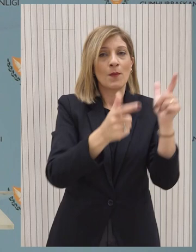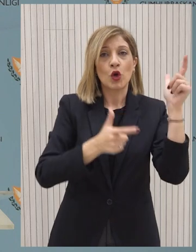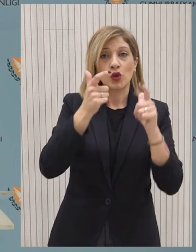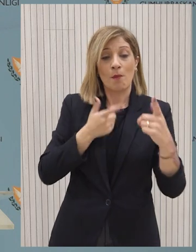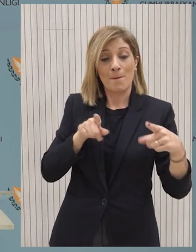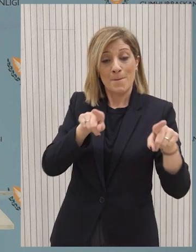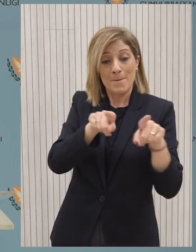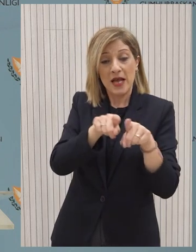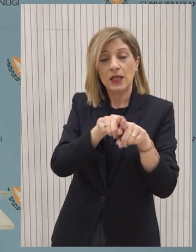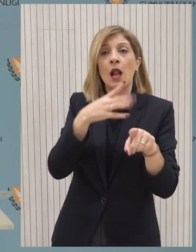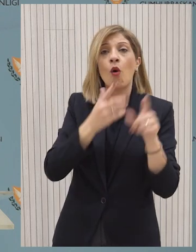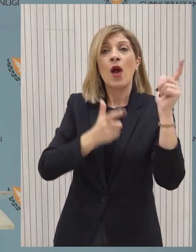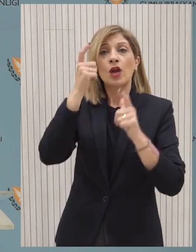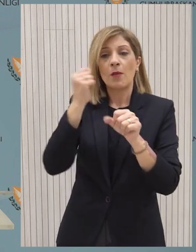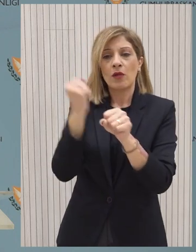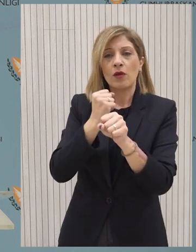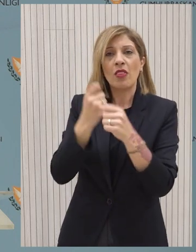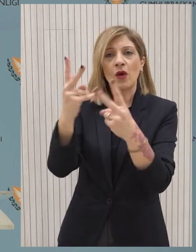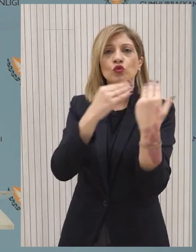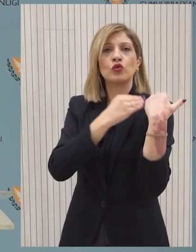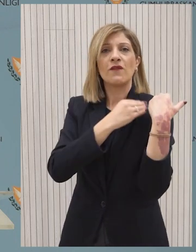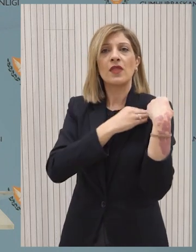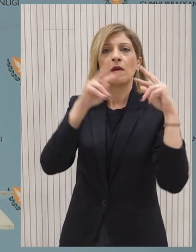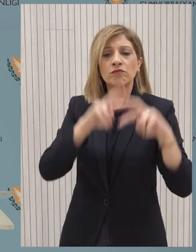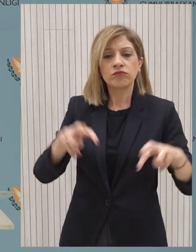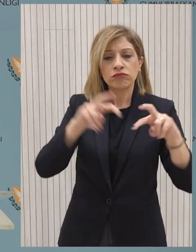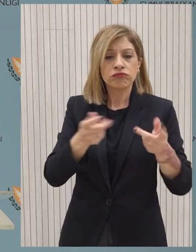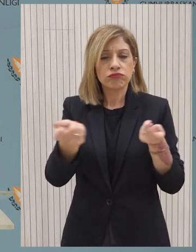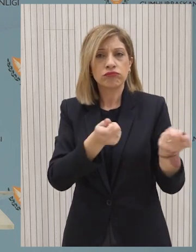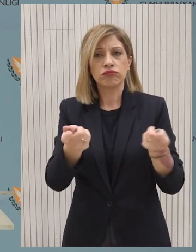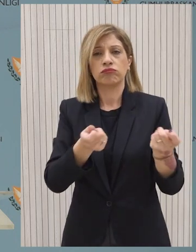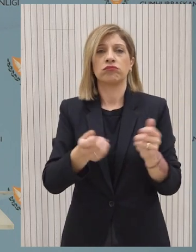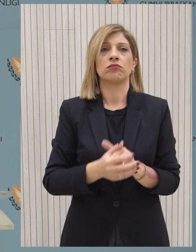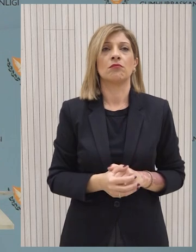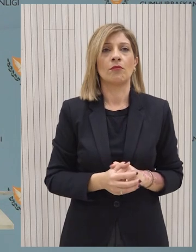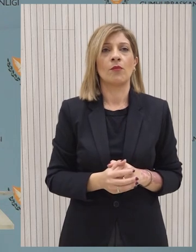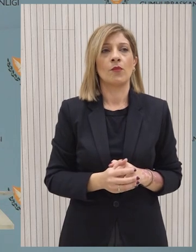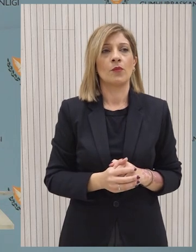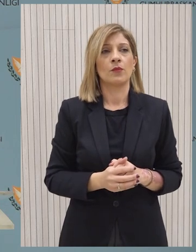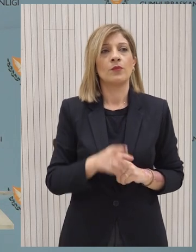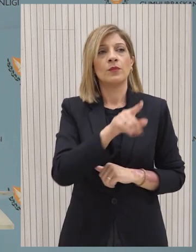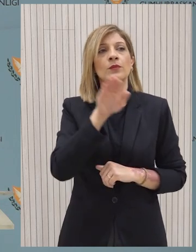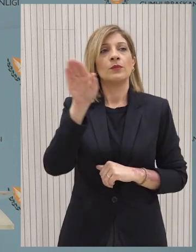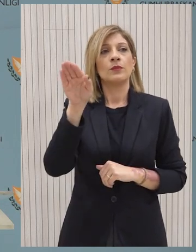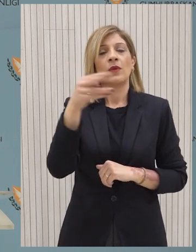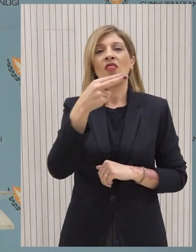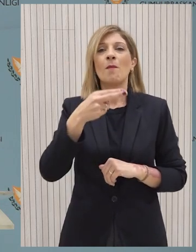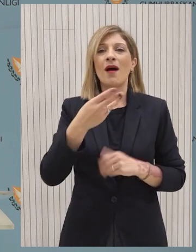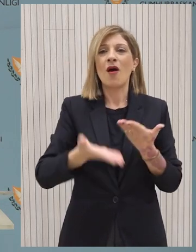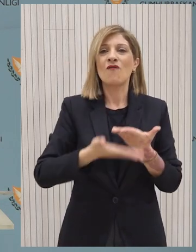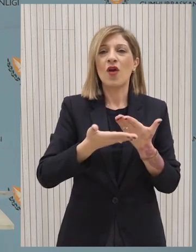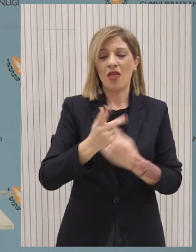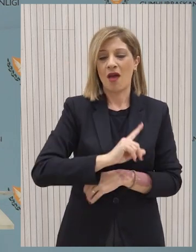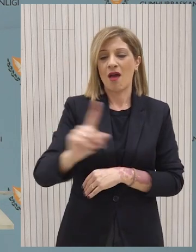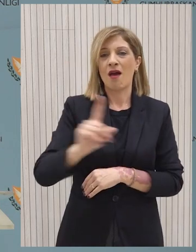επανέναρξη των εργασιών. Σχετικά με τον θαλάσσιο άνθρωπος στιγμό διάδρομο, έχει ενημερωθεί ο Γενικός Γραμματέας, έχει ενημερωθεί η Επρόδοση